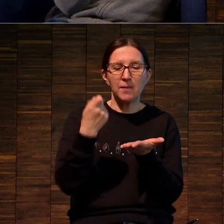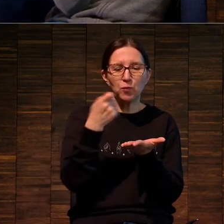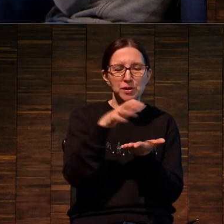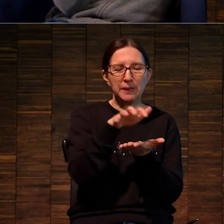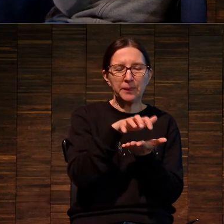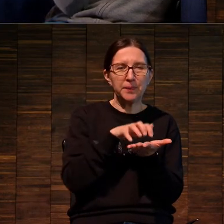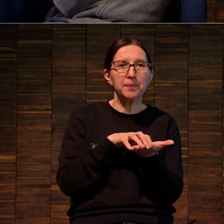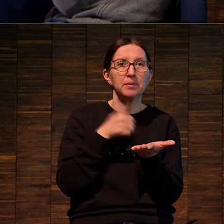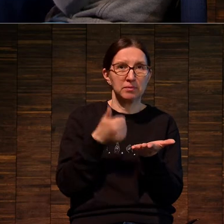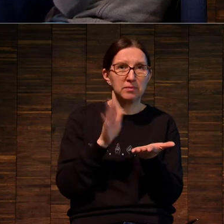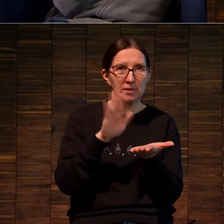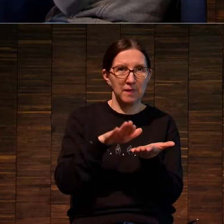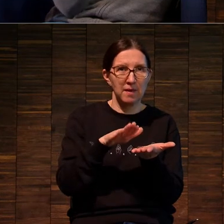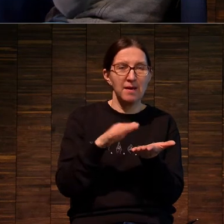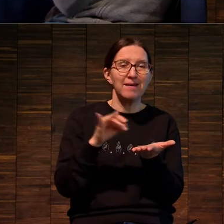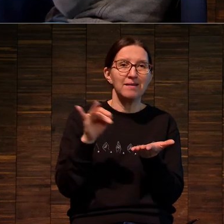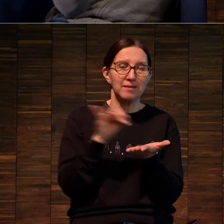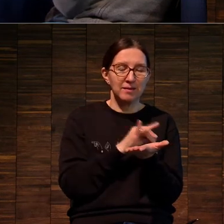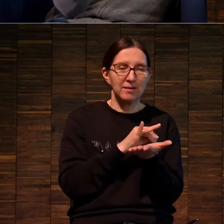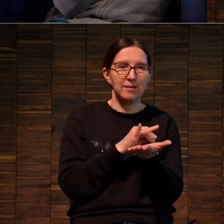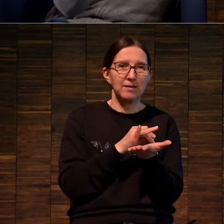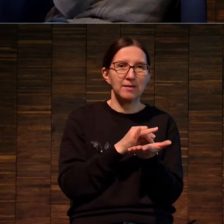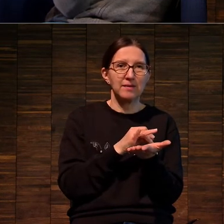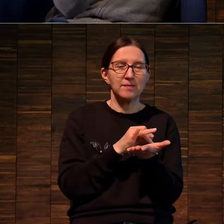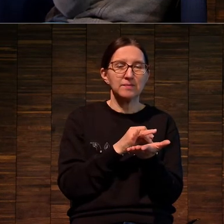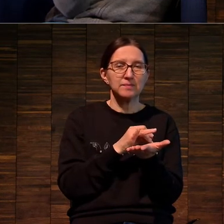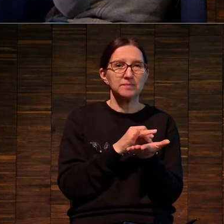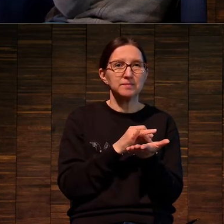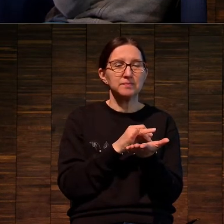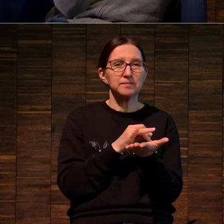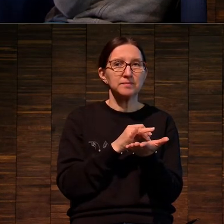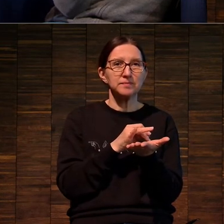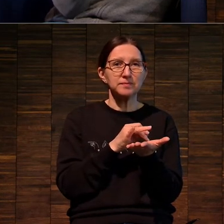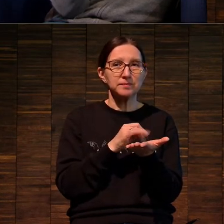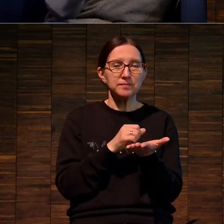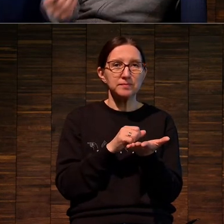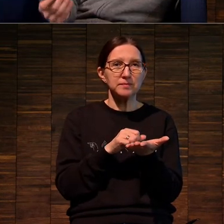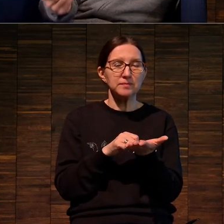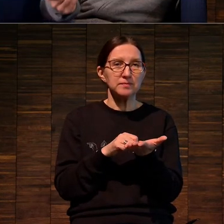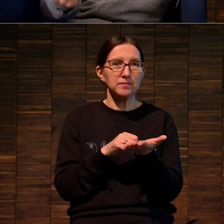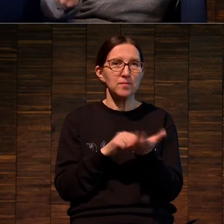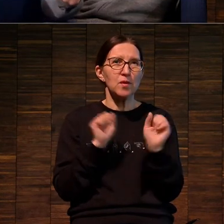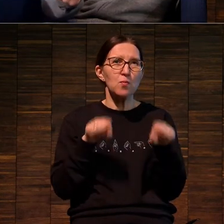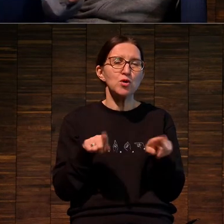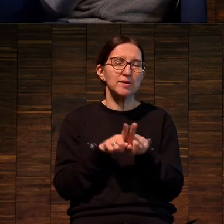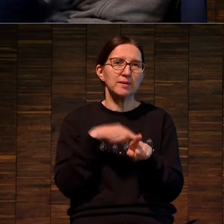создавался корешок. То есть, при